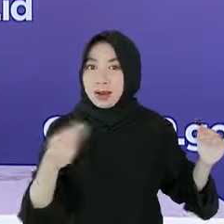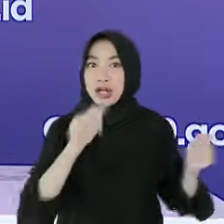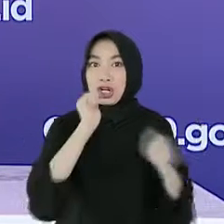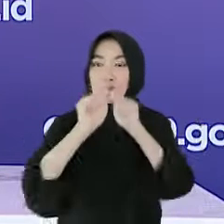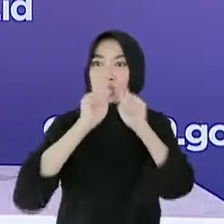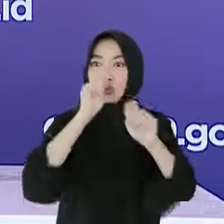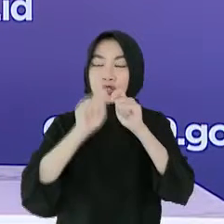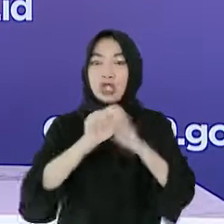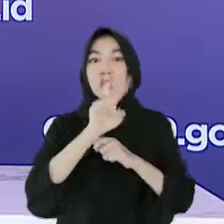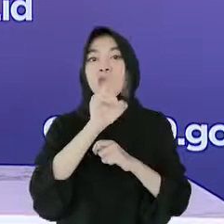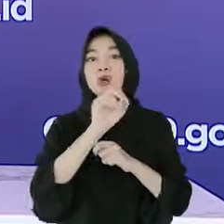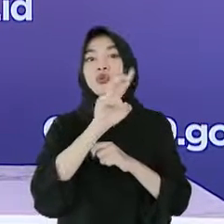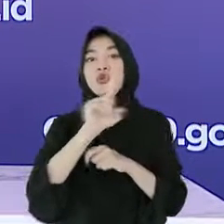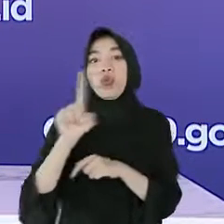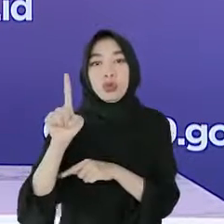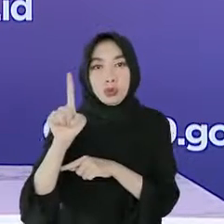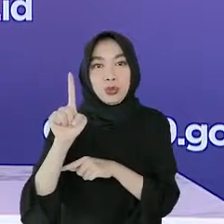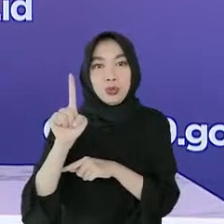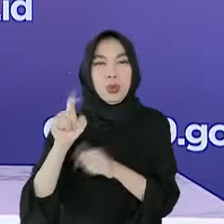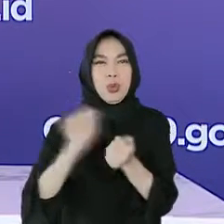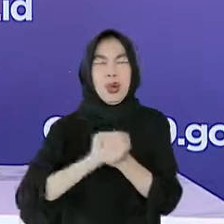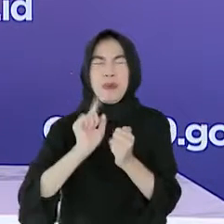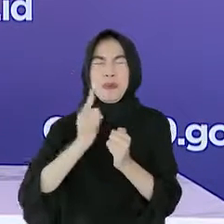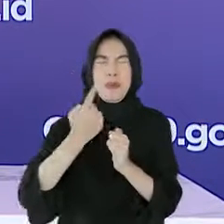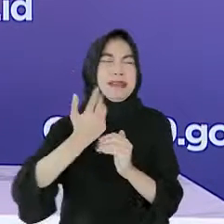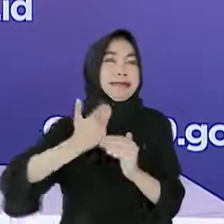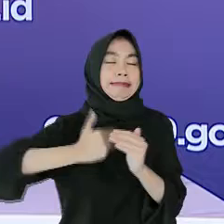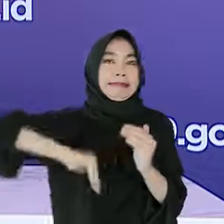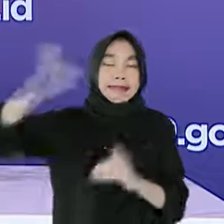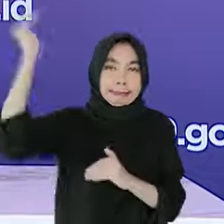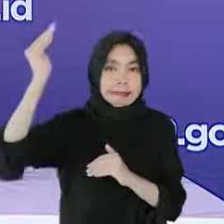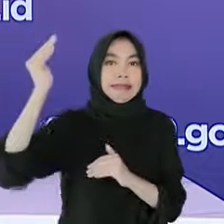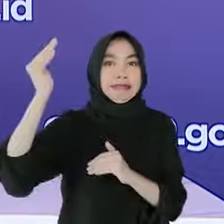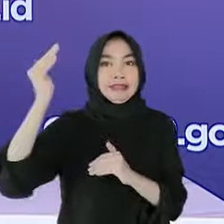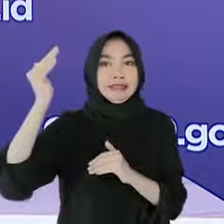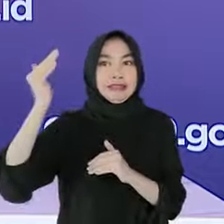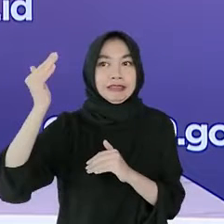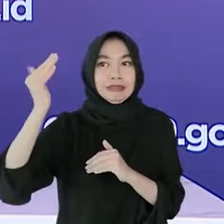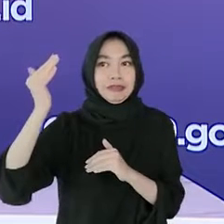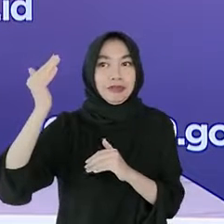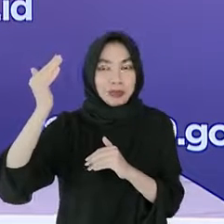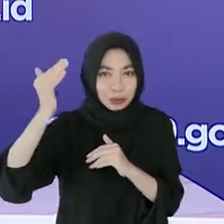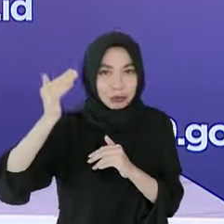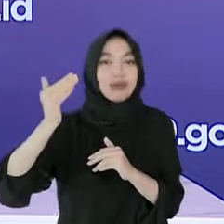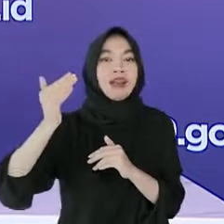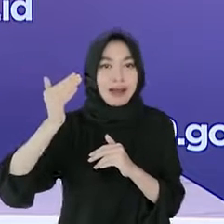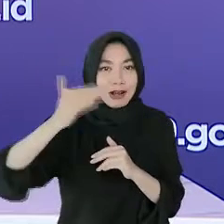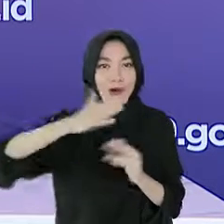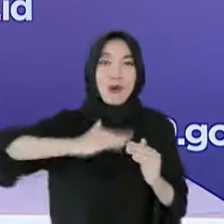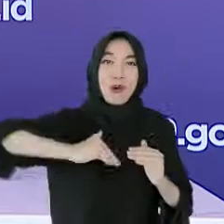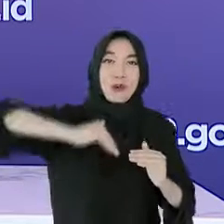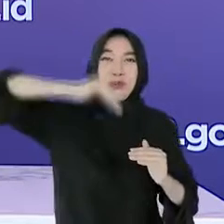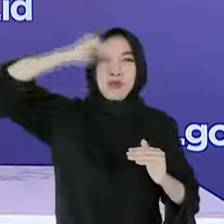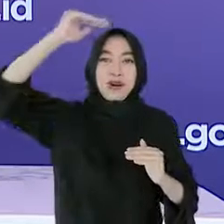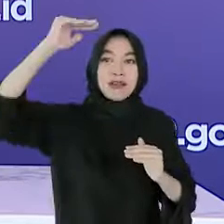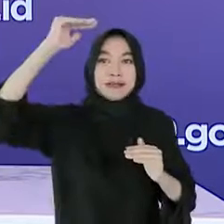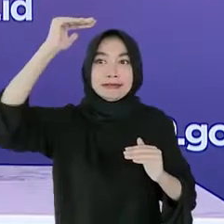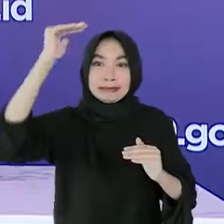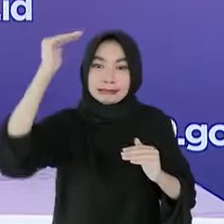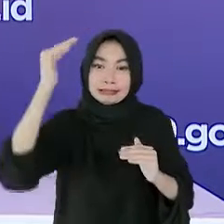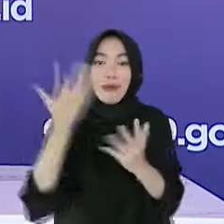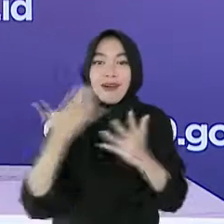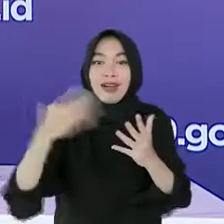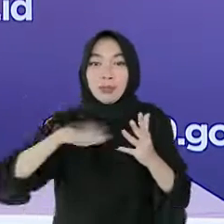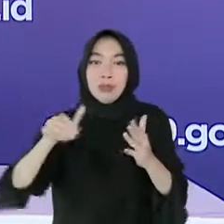Idul Fitri 2021 dan tidak lama kemudian kita mengalami second wave dan mobilitas perlahan